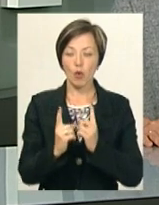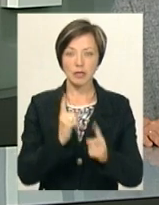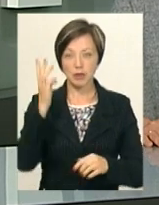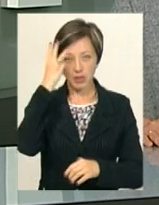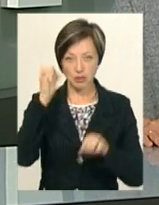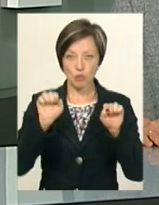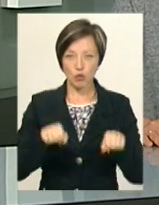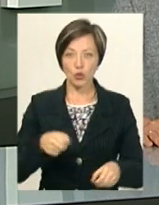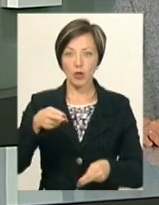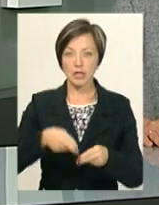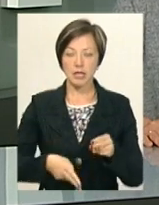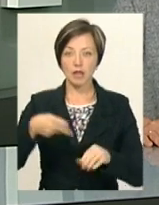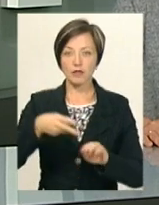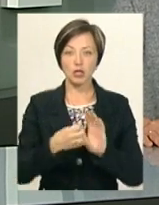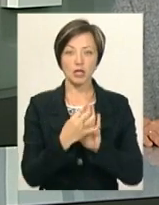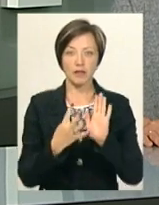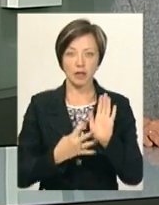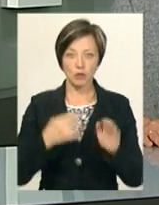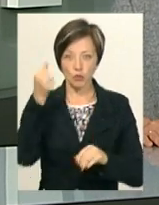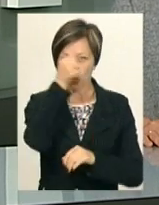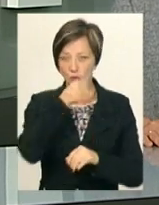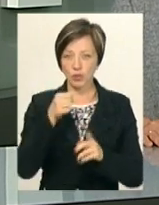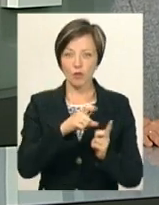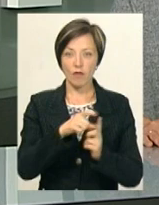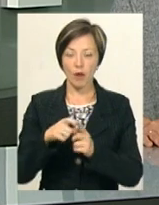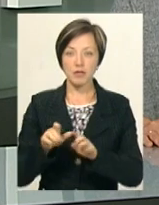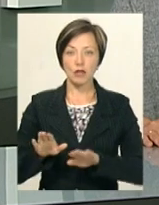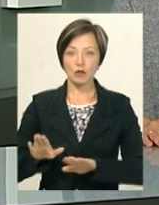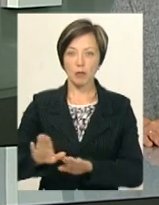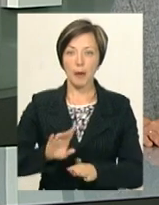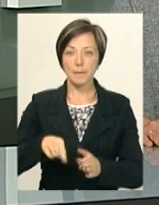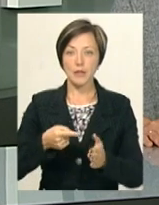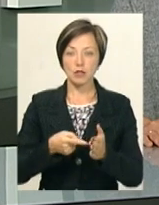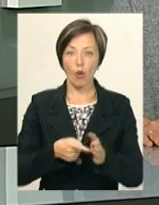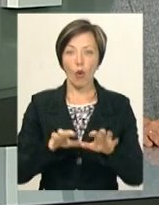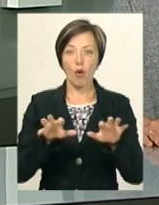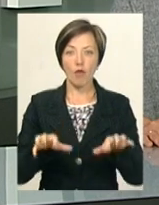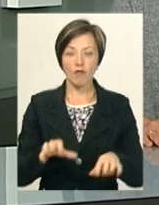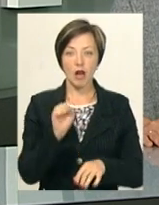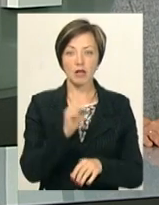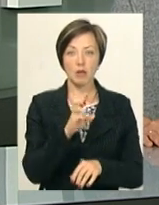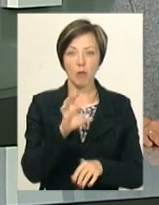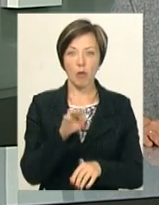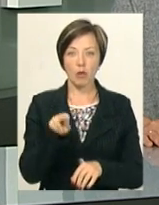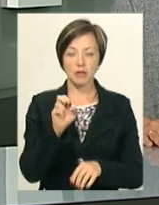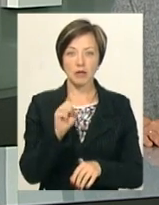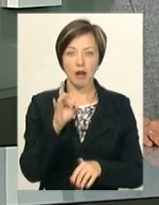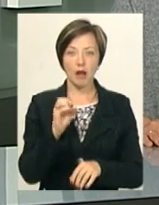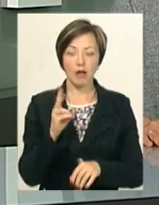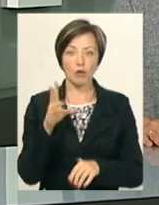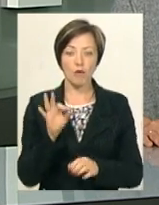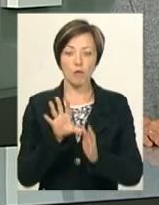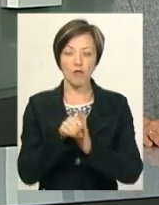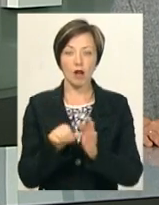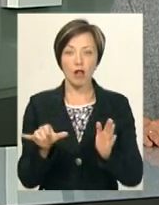зможе до кінця 2019 року. За словами заступника Хмельницького міського голови Андрія Бондаренка, впроваджуватимуть